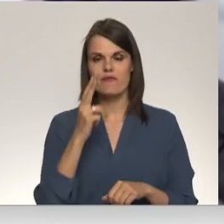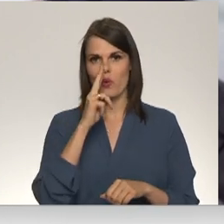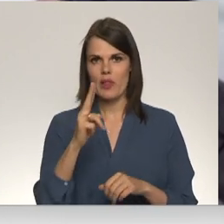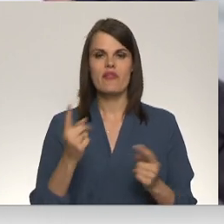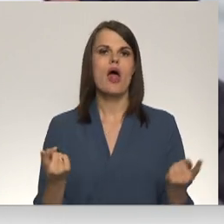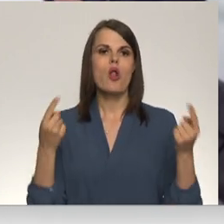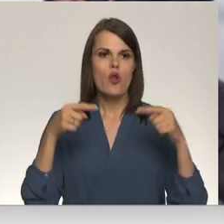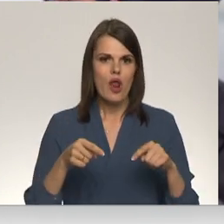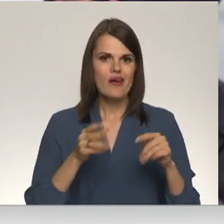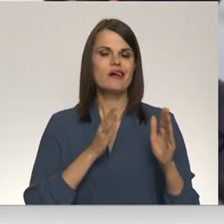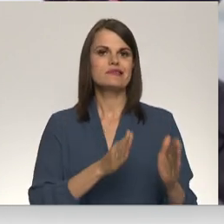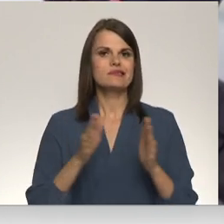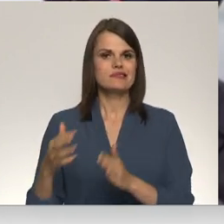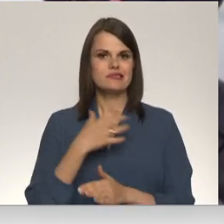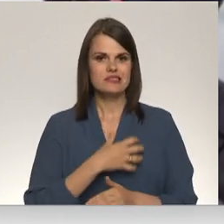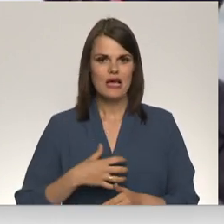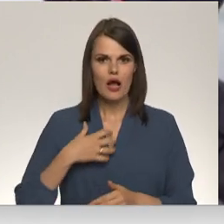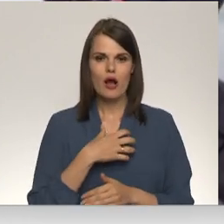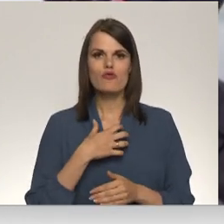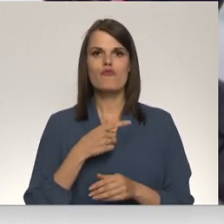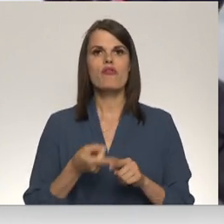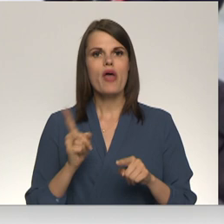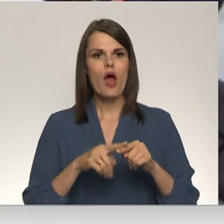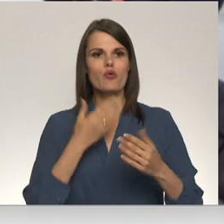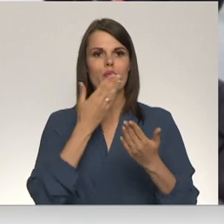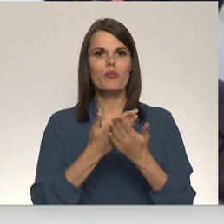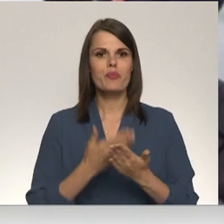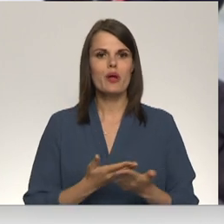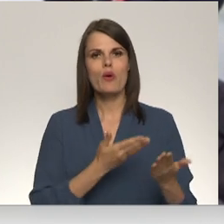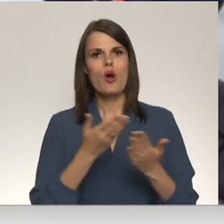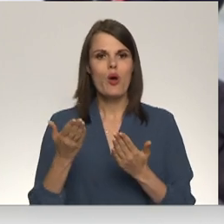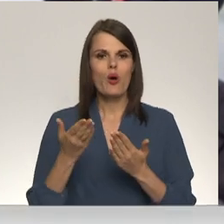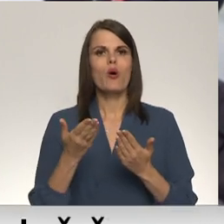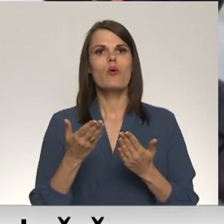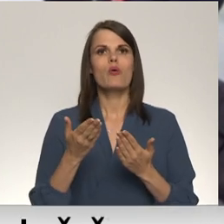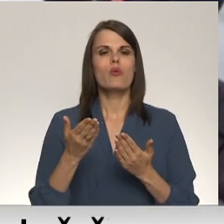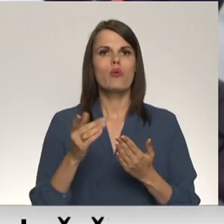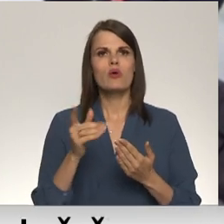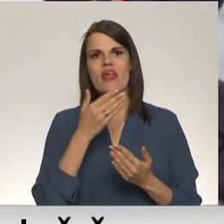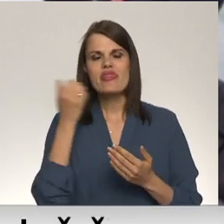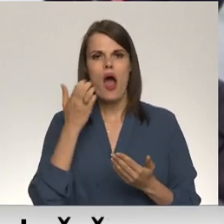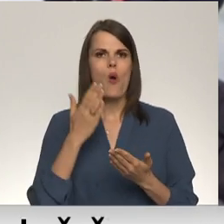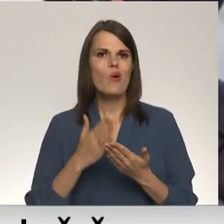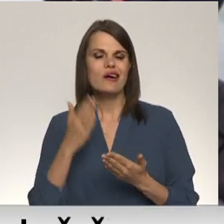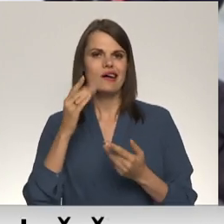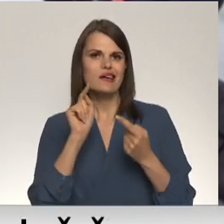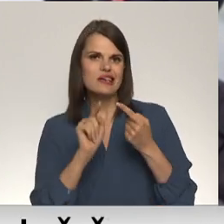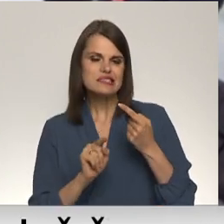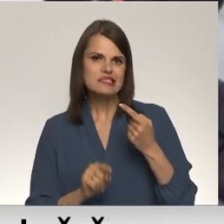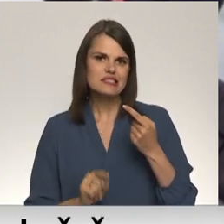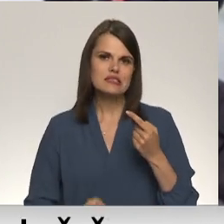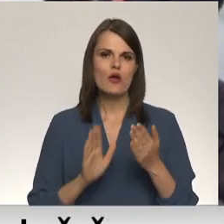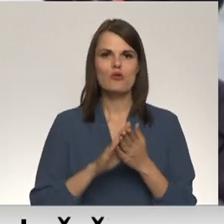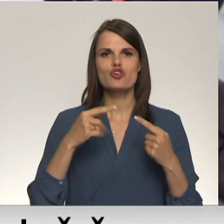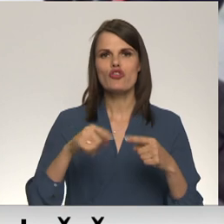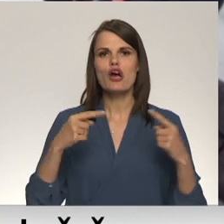laikā sagatavo tādas priekšlikumas, kur nav kakafonija un kur nav riski uz dažādiem satversums